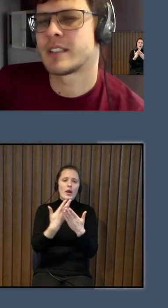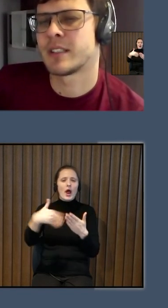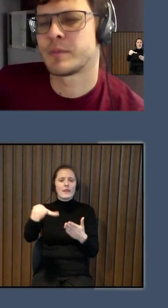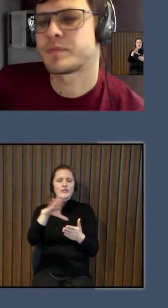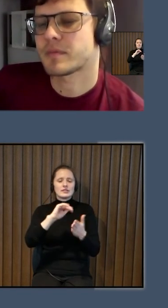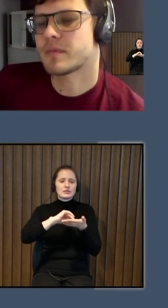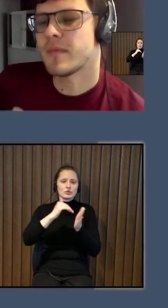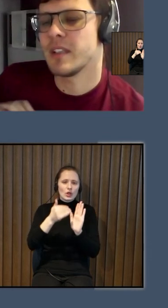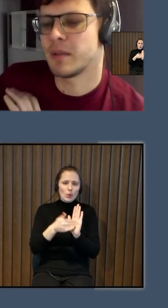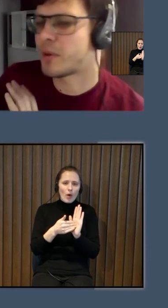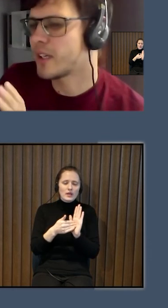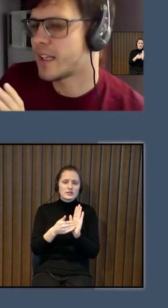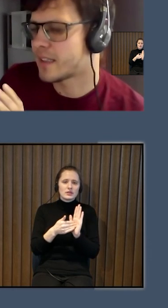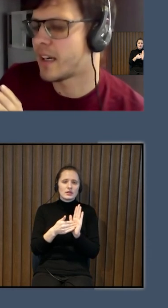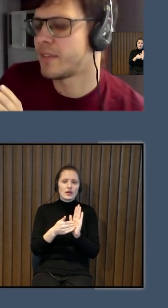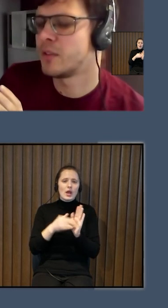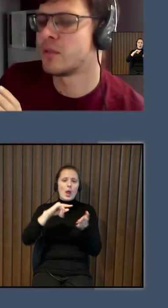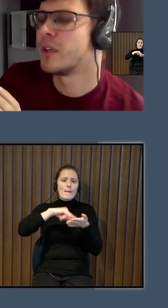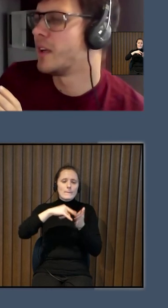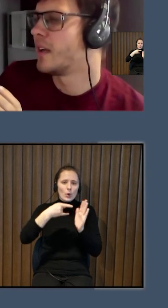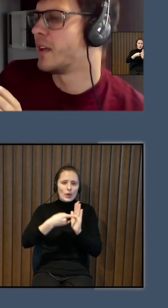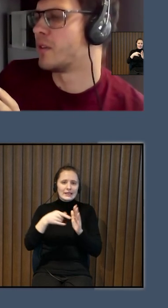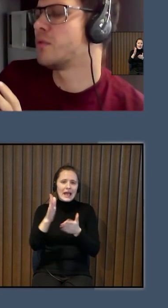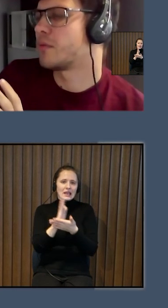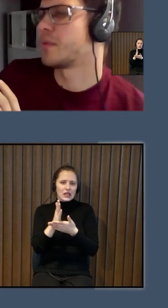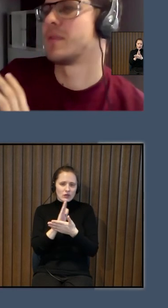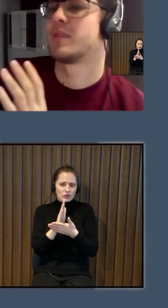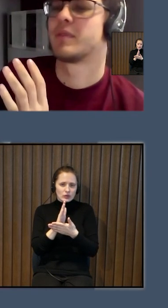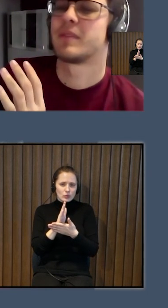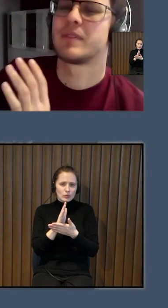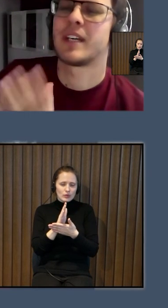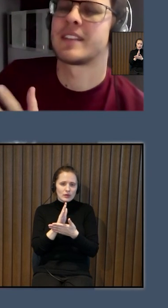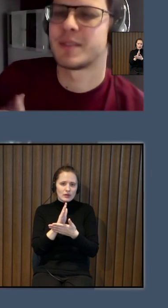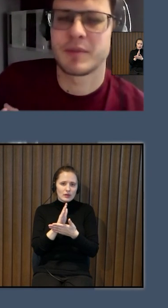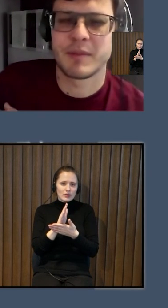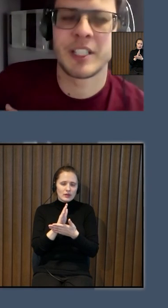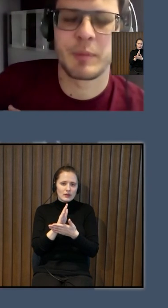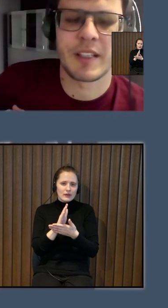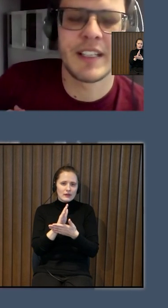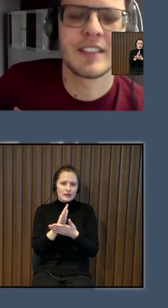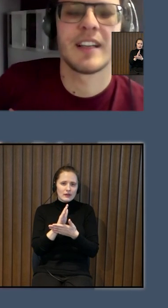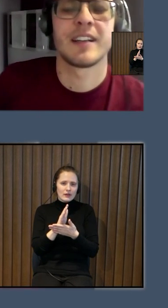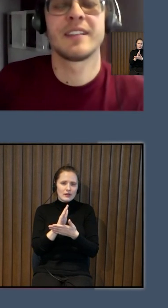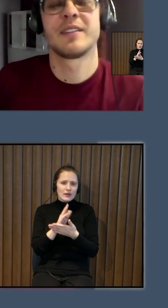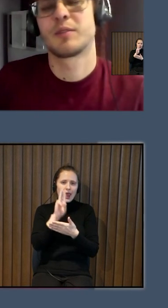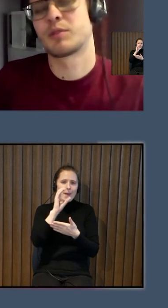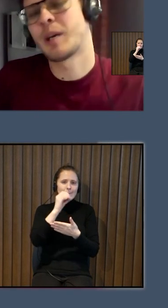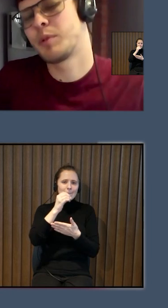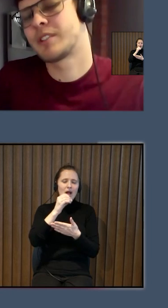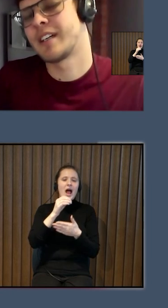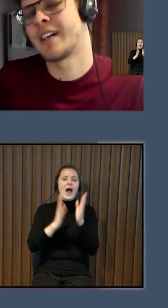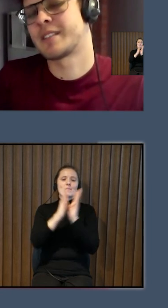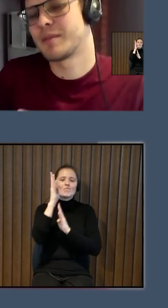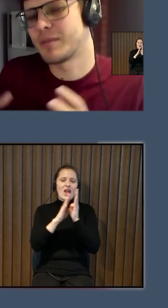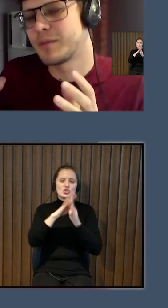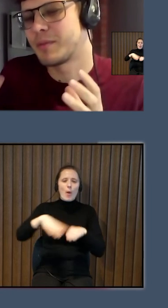situāciju, projektētāji vidū, nu, tātad mežaparka es strāde, kur